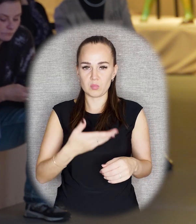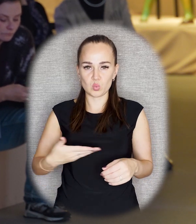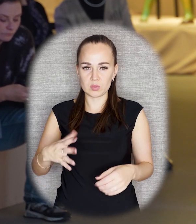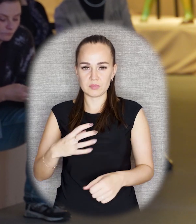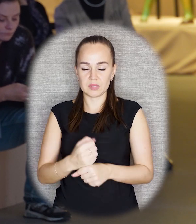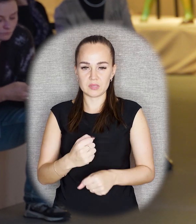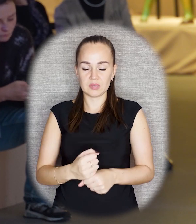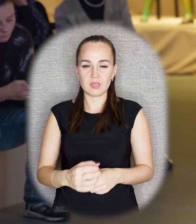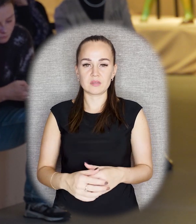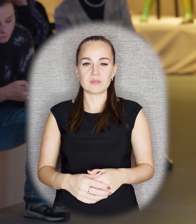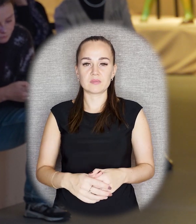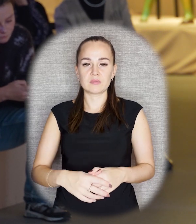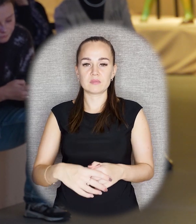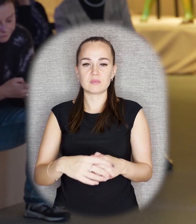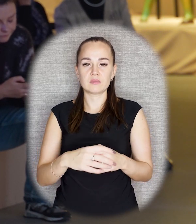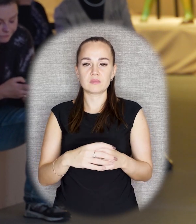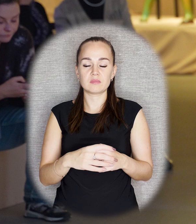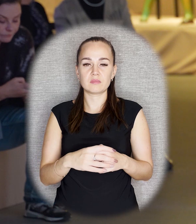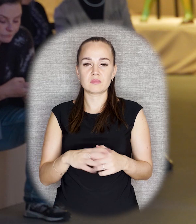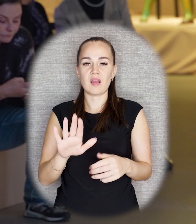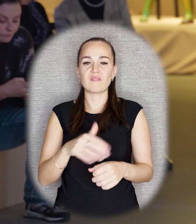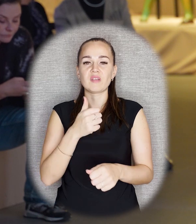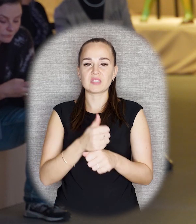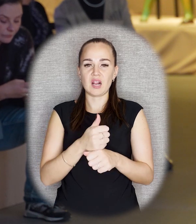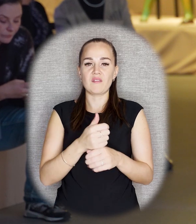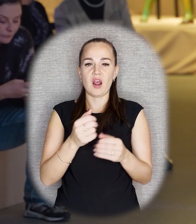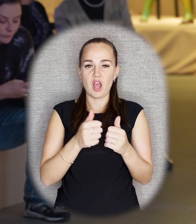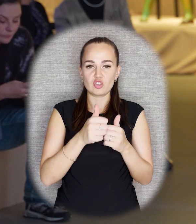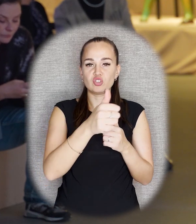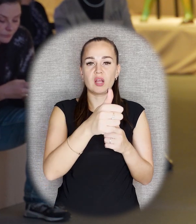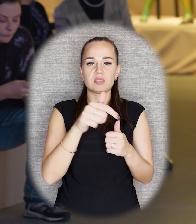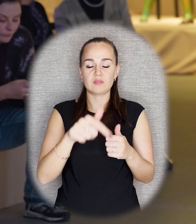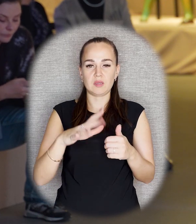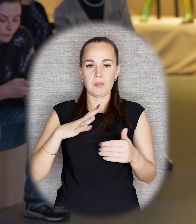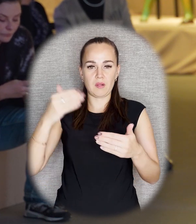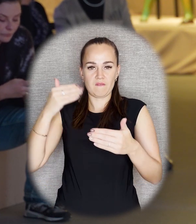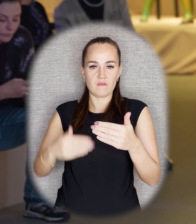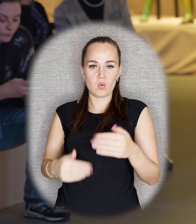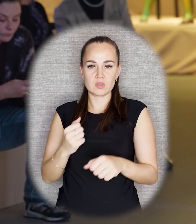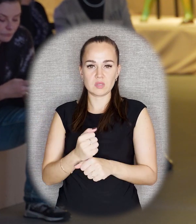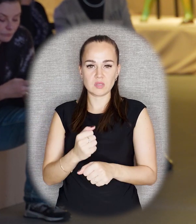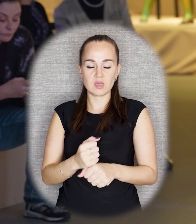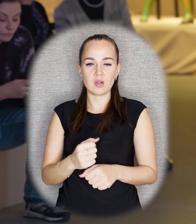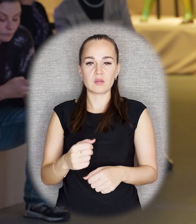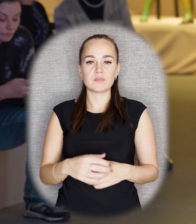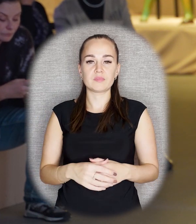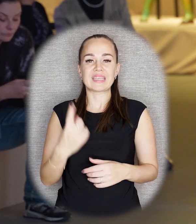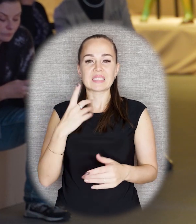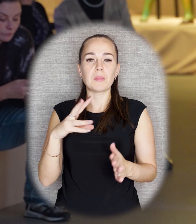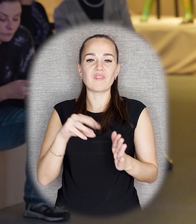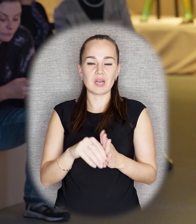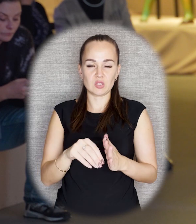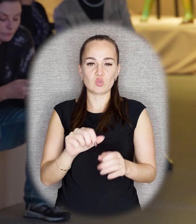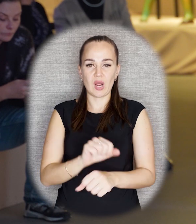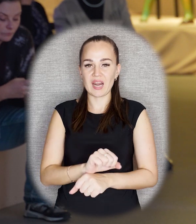из пяти белых амперных колонн, служивший педесталами для бюстов декабристов. Впереди на тумбе, как бы возглавляя шествие, стоял грифон с